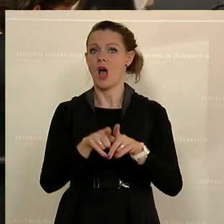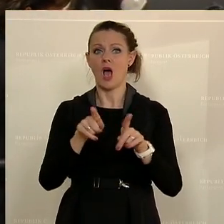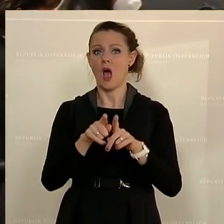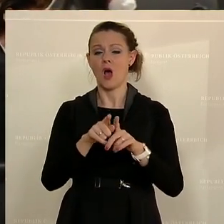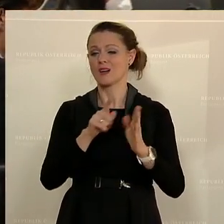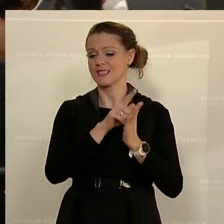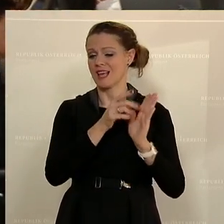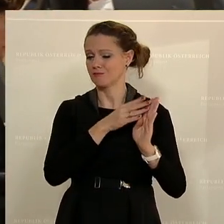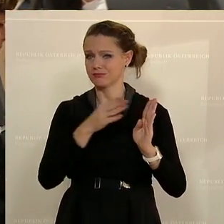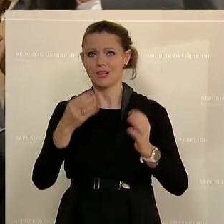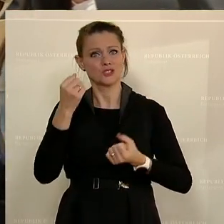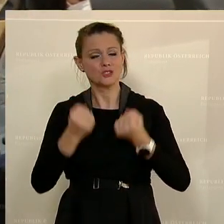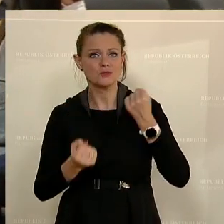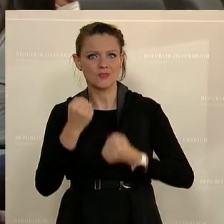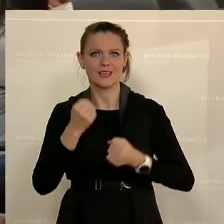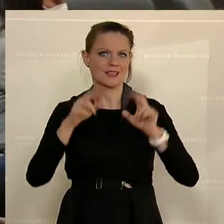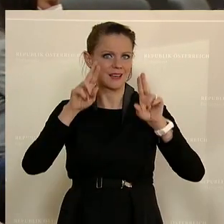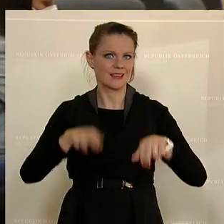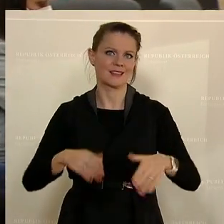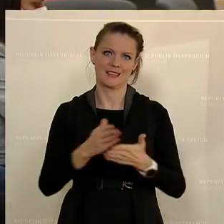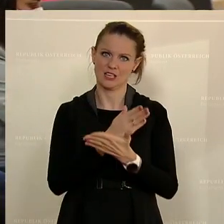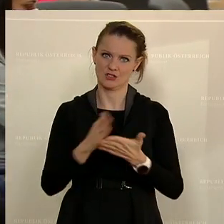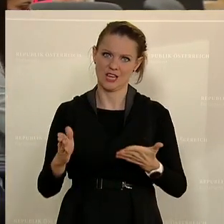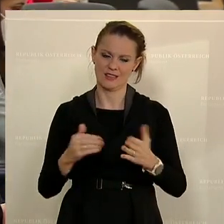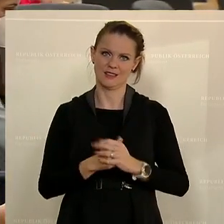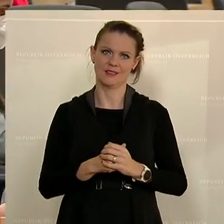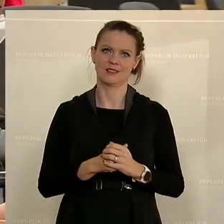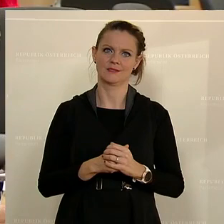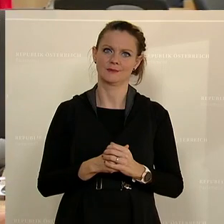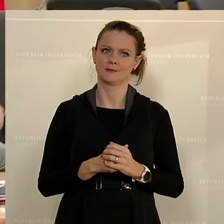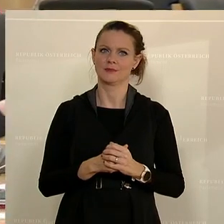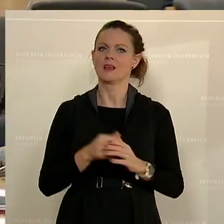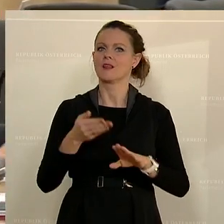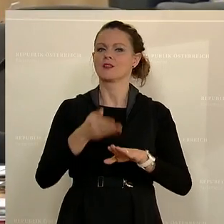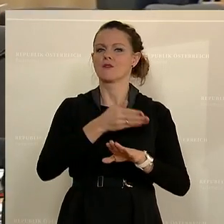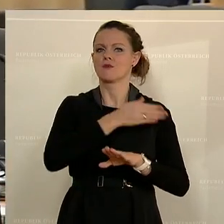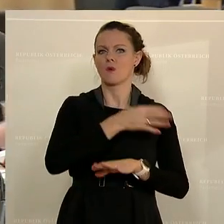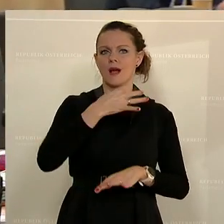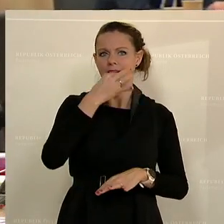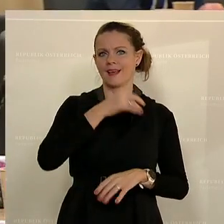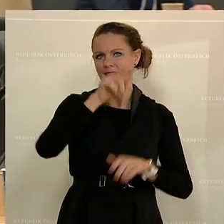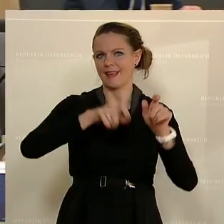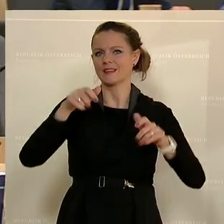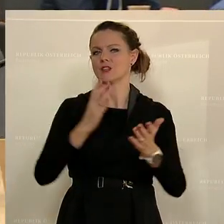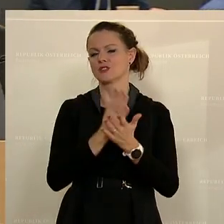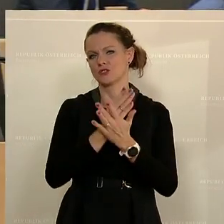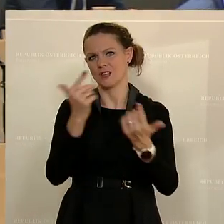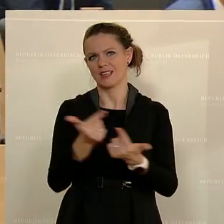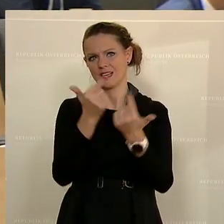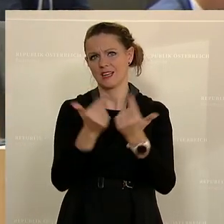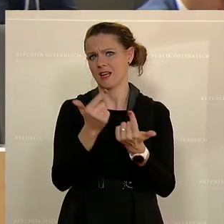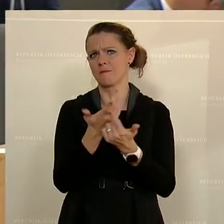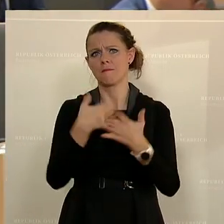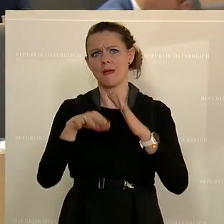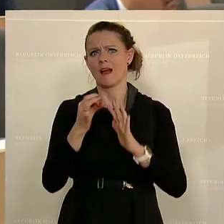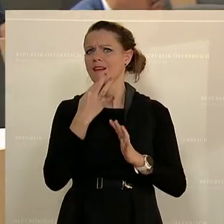dieser Zeit immer die richtigen Entscheidungen zu treffen. Ich möchte Ihnen das, es haben schon meine Vorredner auch ausgeführt, ich möchte Ihnen das gar nicht noch im